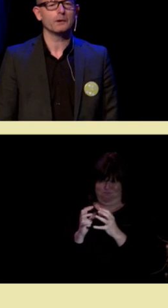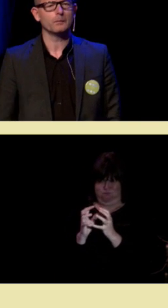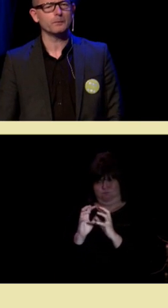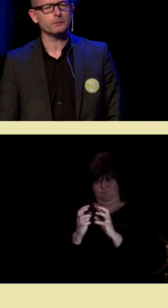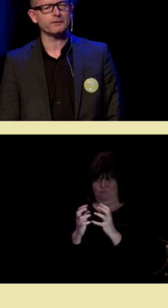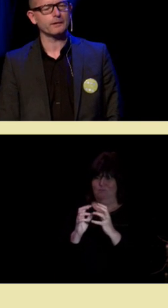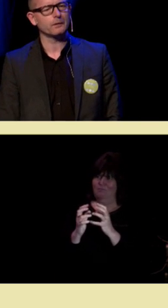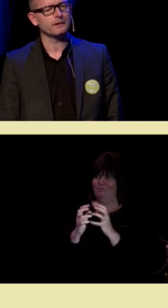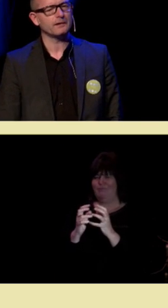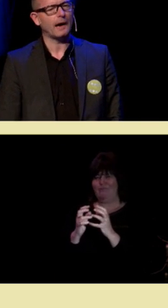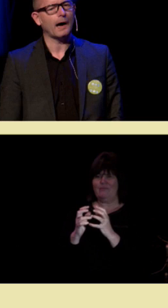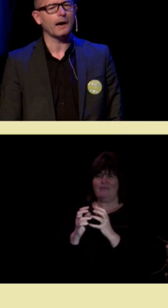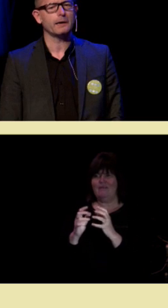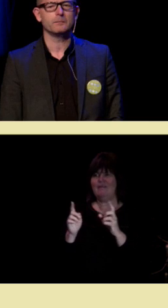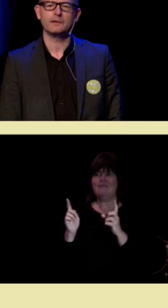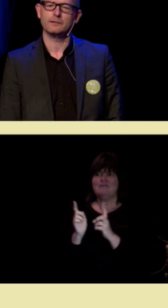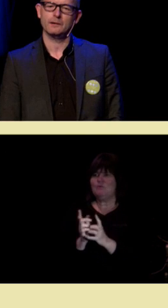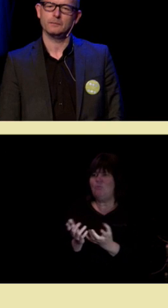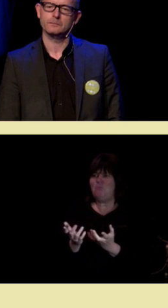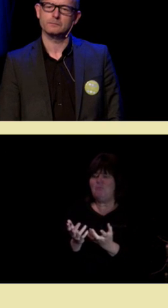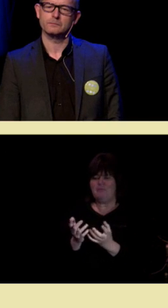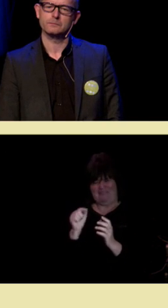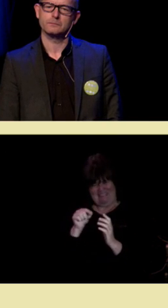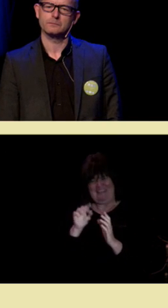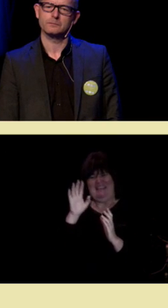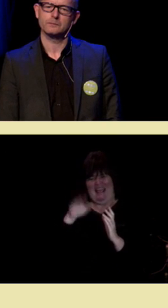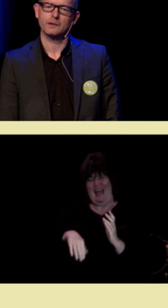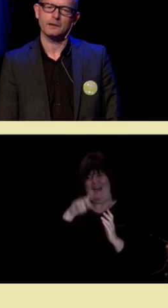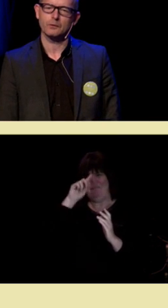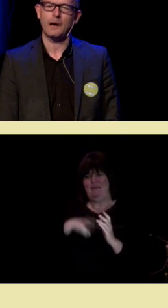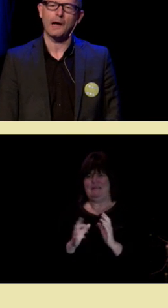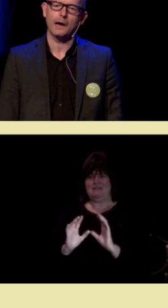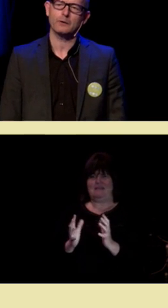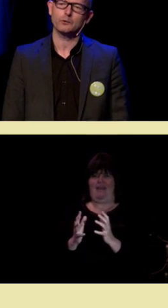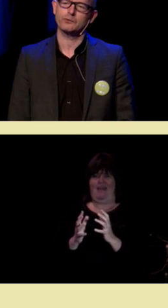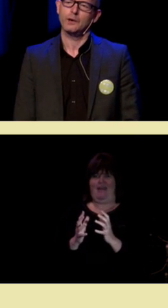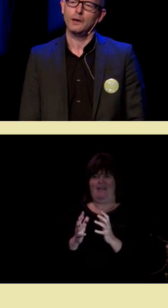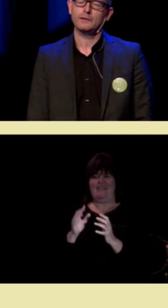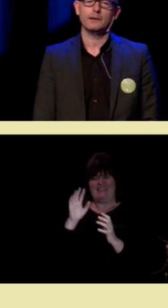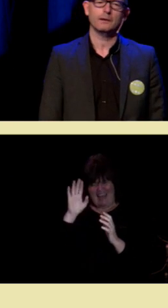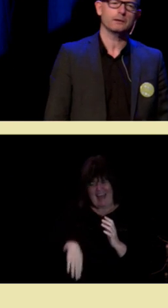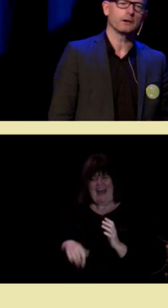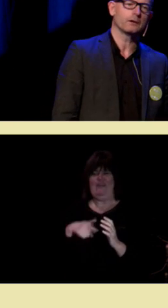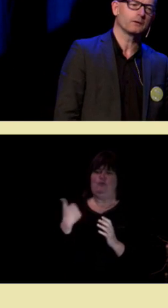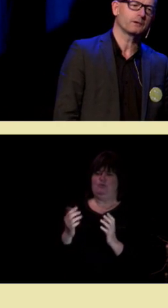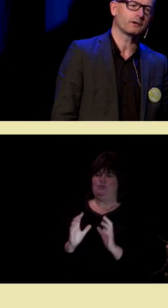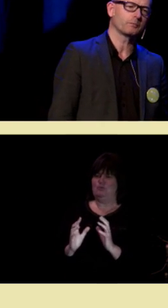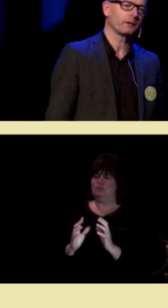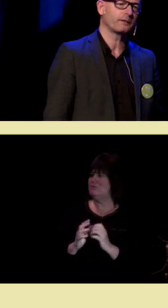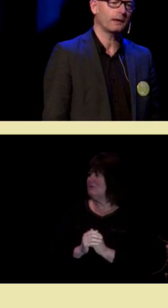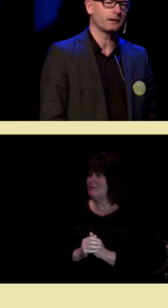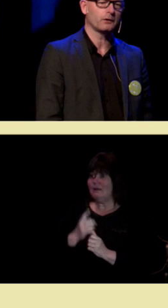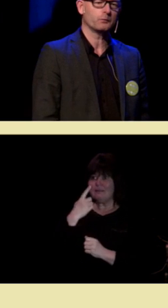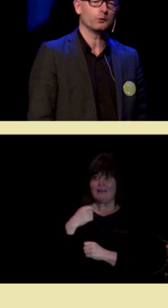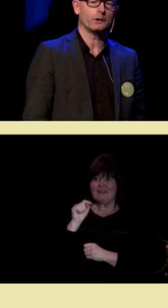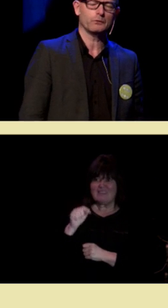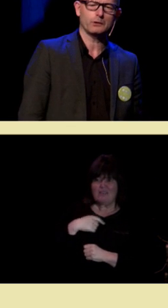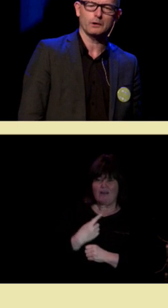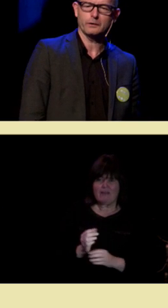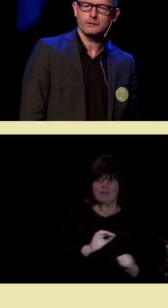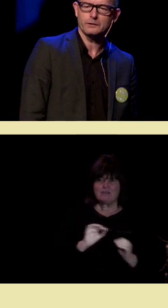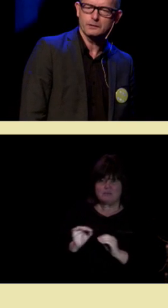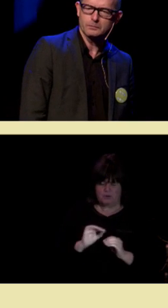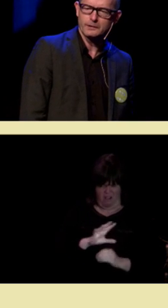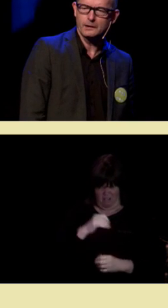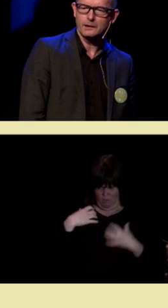som på sett og vis er menneske. Det er det som er oss. Tenk, i dag kan vi transplantere alt mulig av